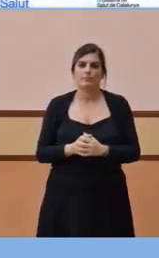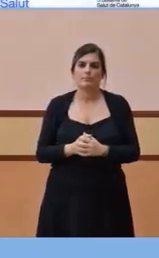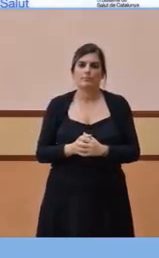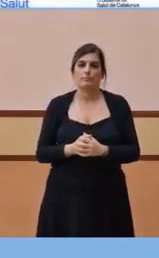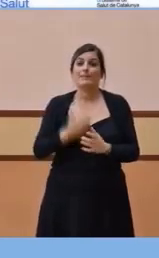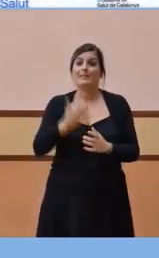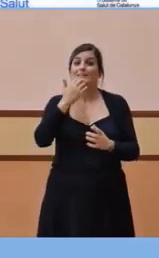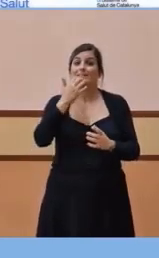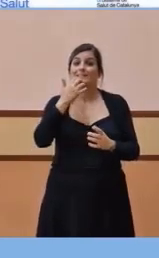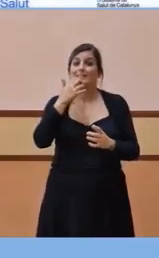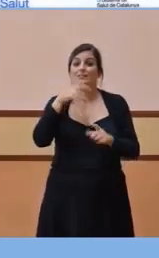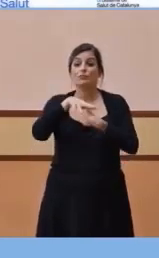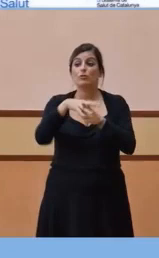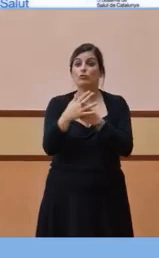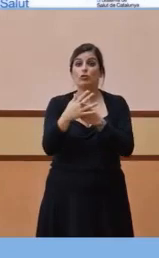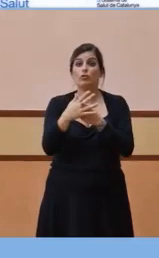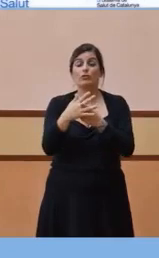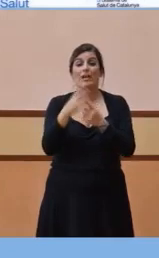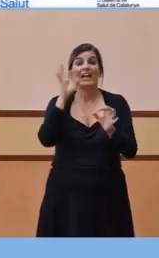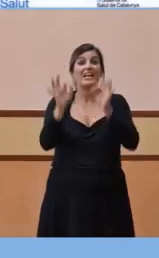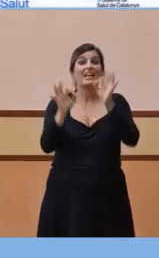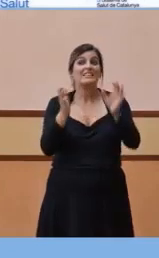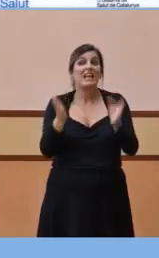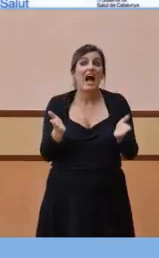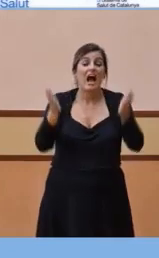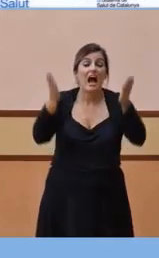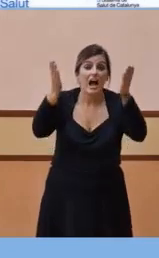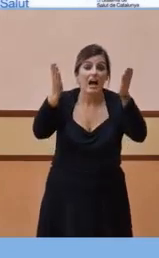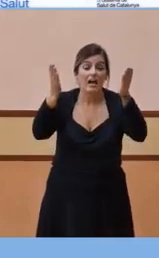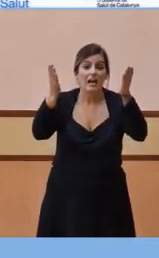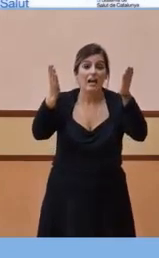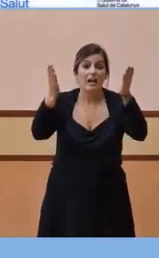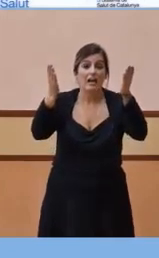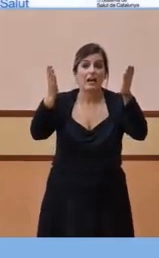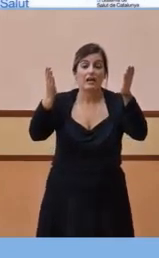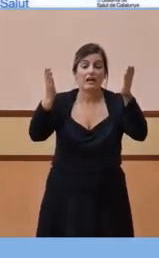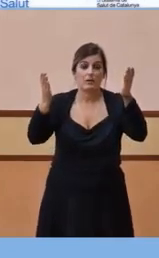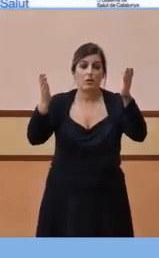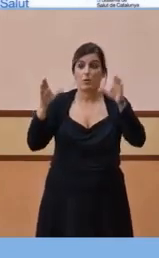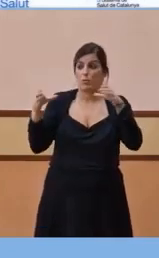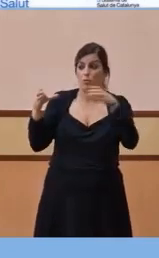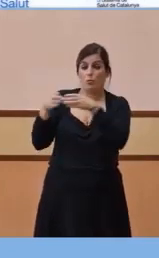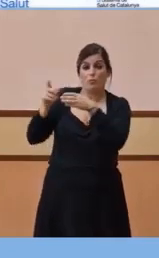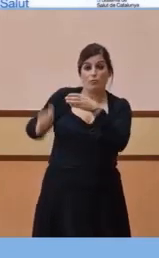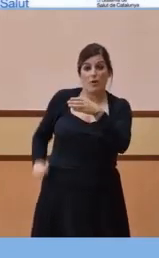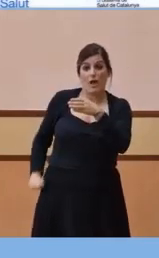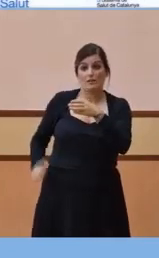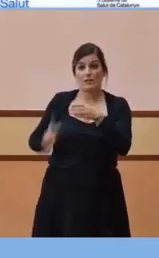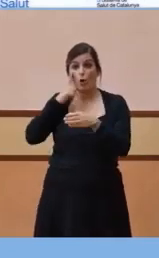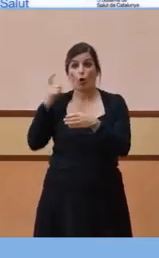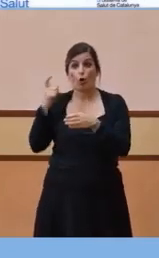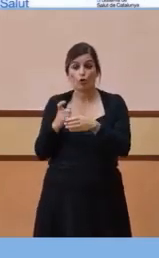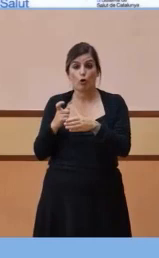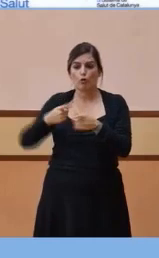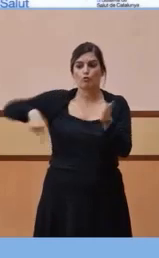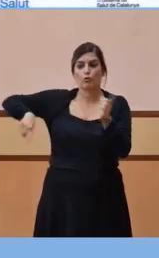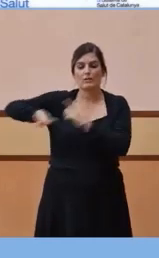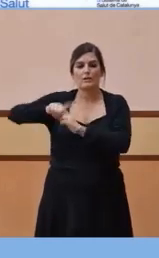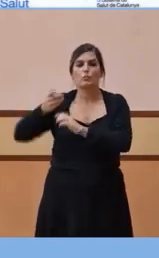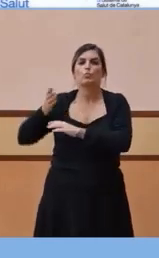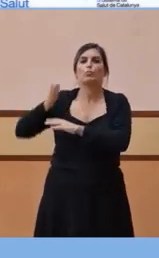transmissió comunitària i sempre per indicació de l'equip de vigilància epidemiològica, farem una mesura proactiva.